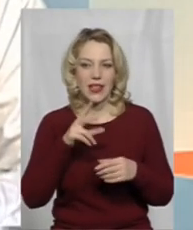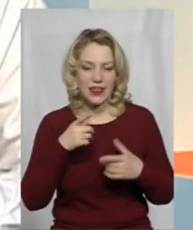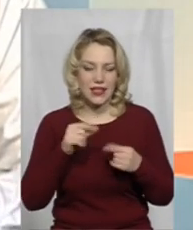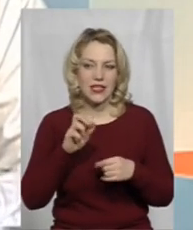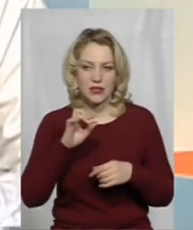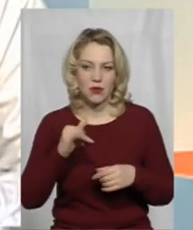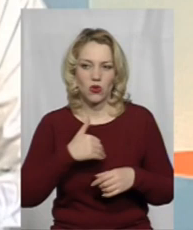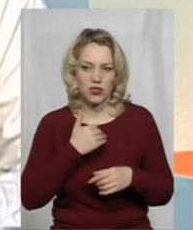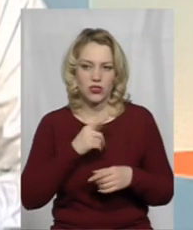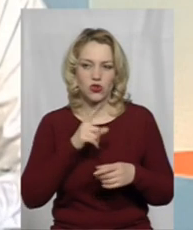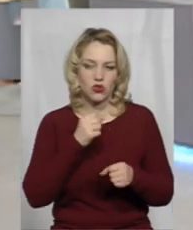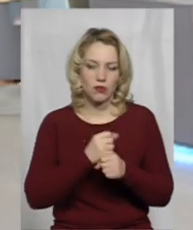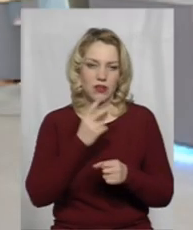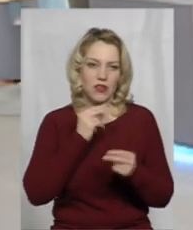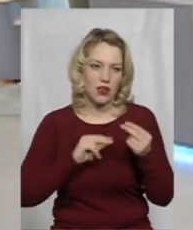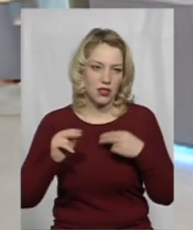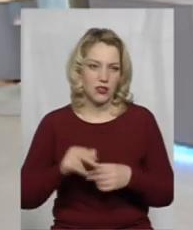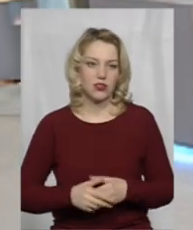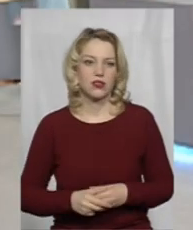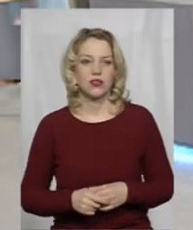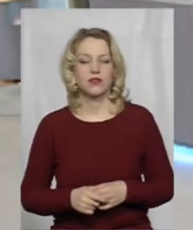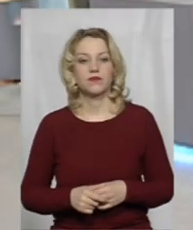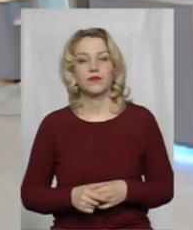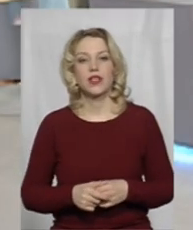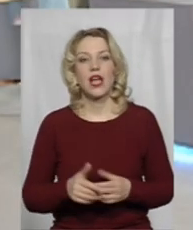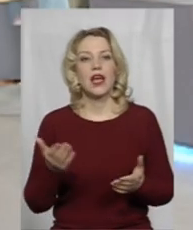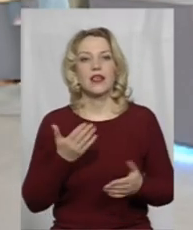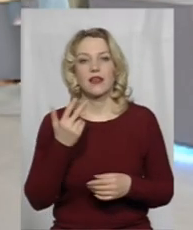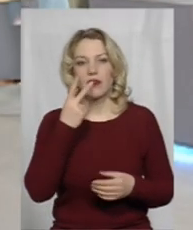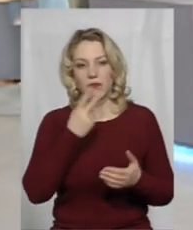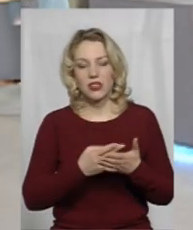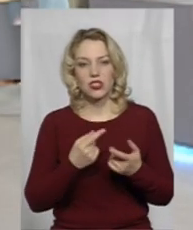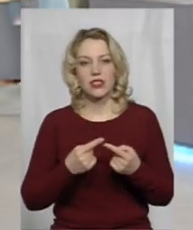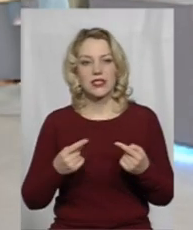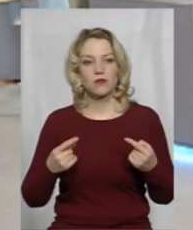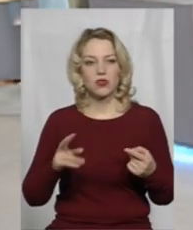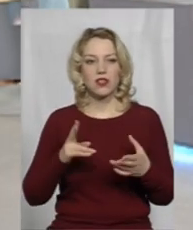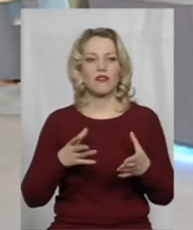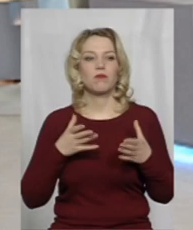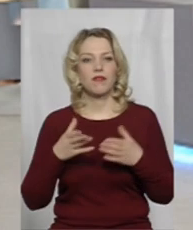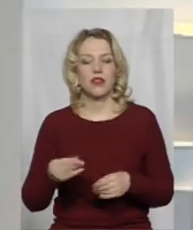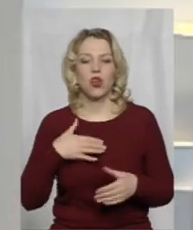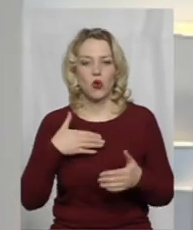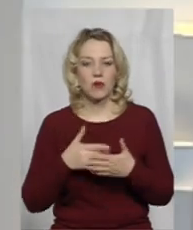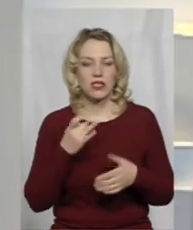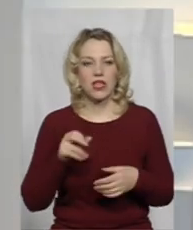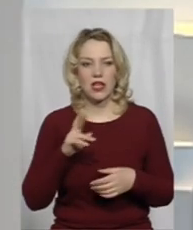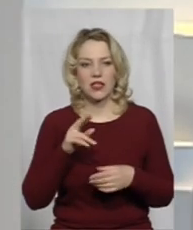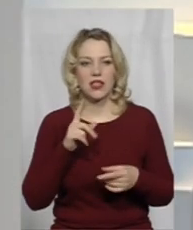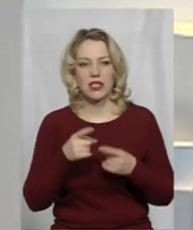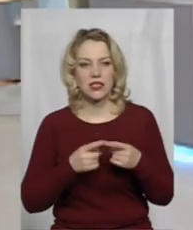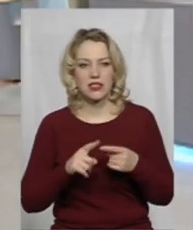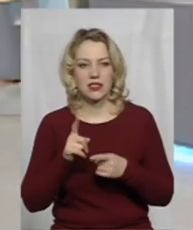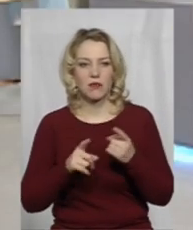хотілося, щось би зробити на краще. А от скажіть, які ви бачите способи впливати в громадській раді на оці зміни на